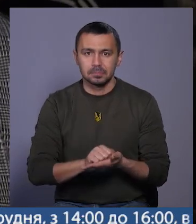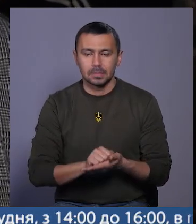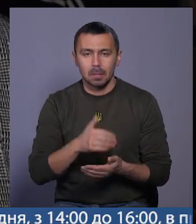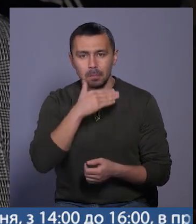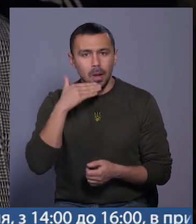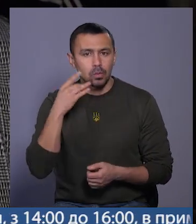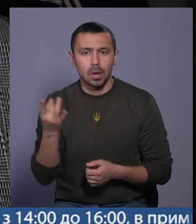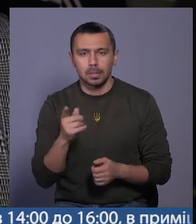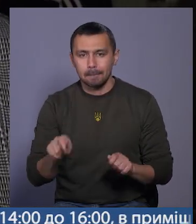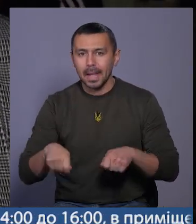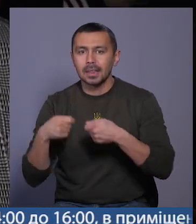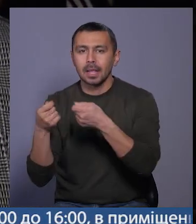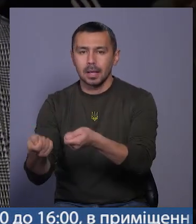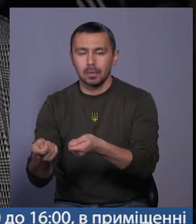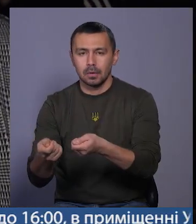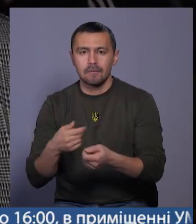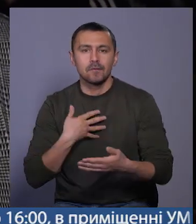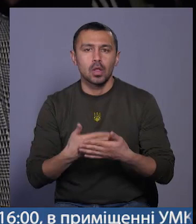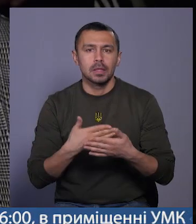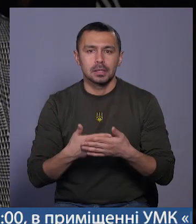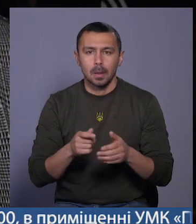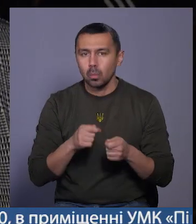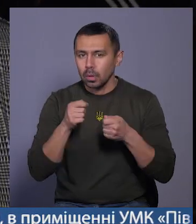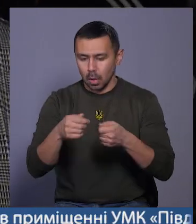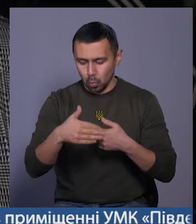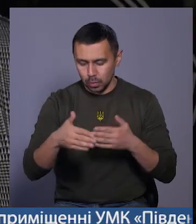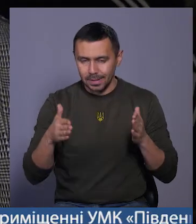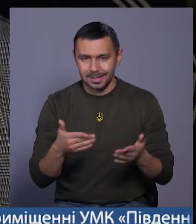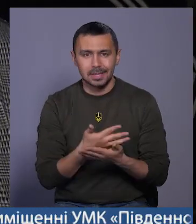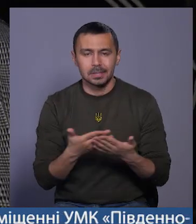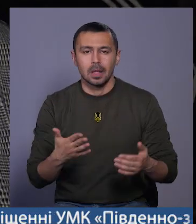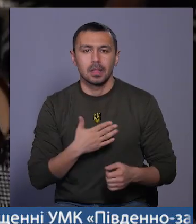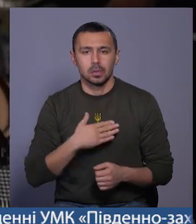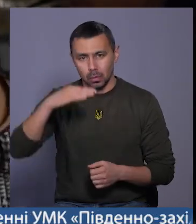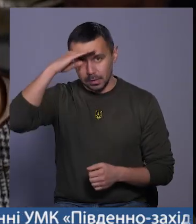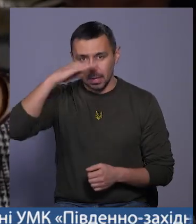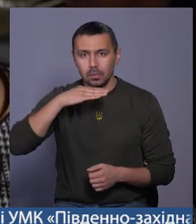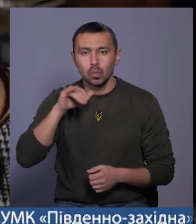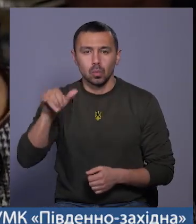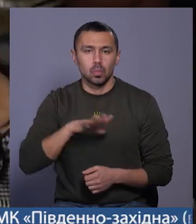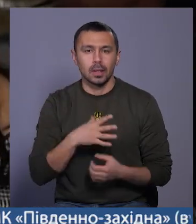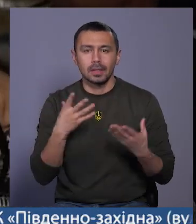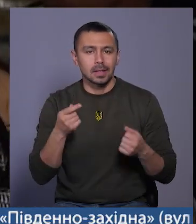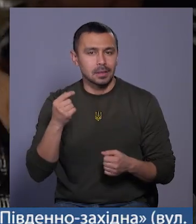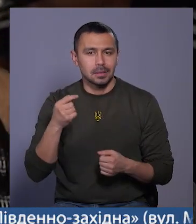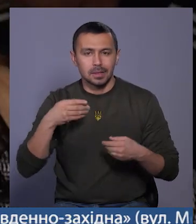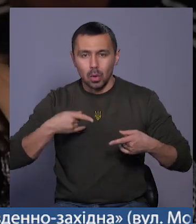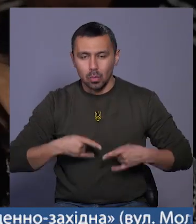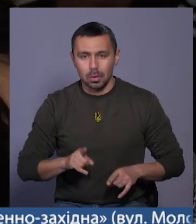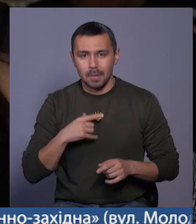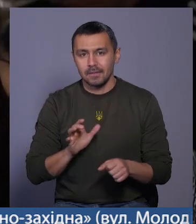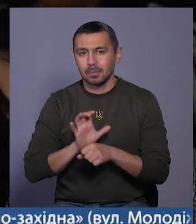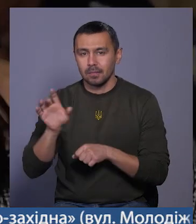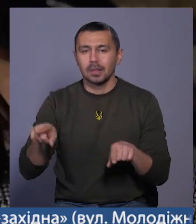неоднократно передаємо волонтерські подарунки нашому татою. У нього було день народження, ми відправили